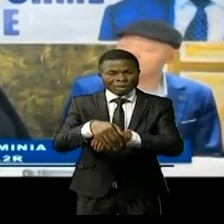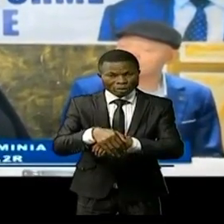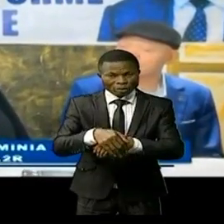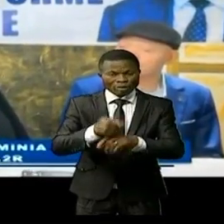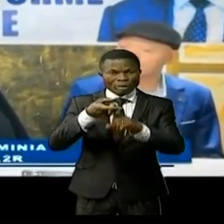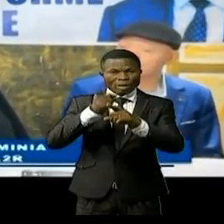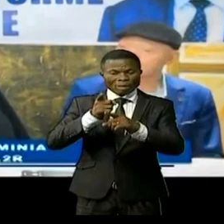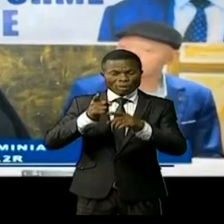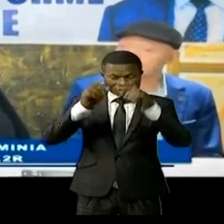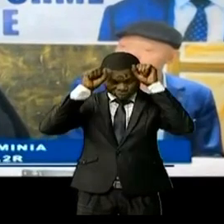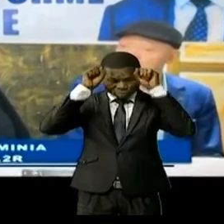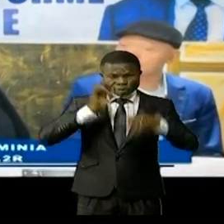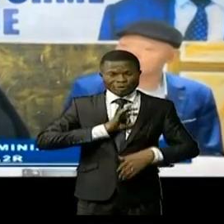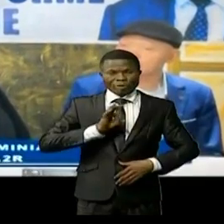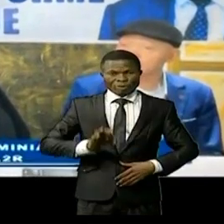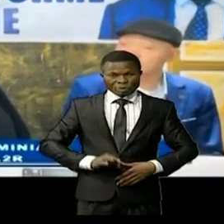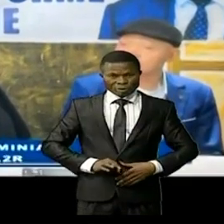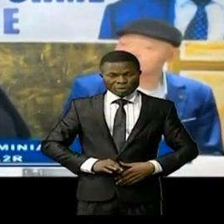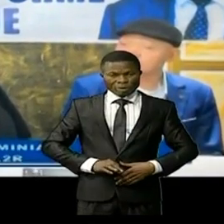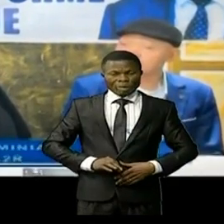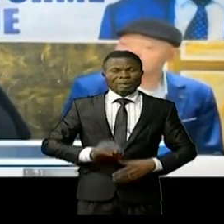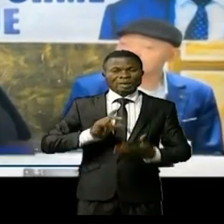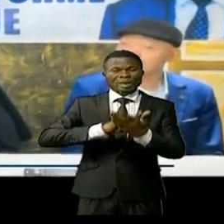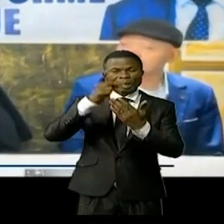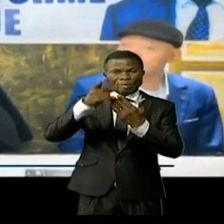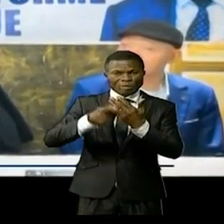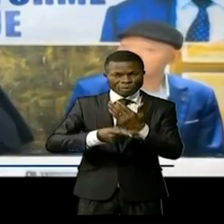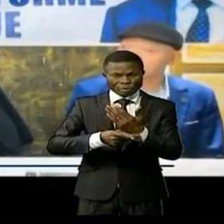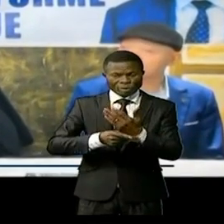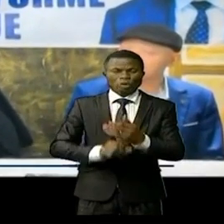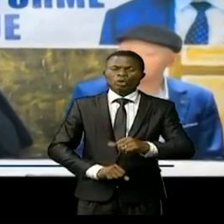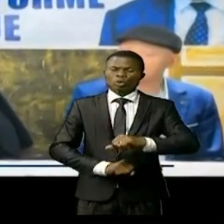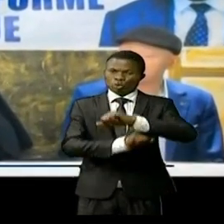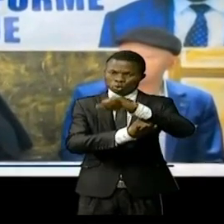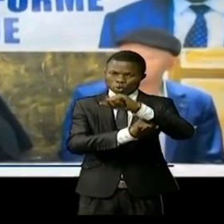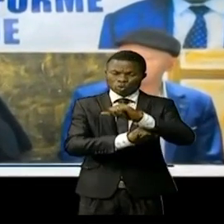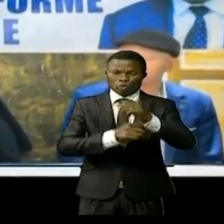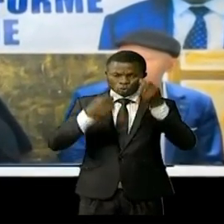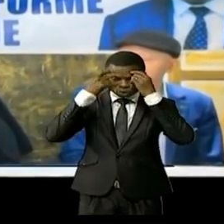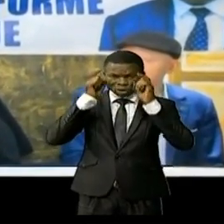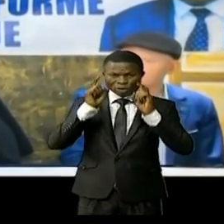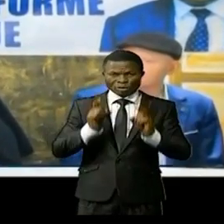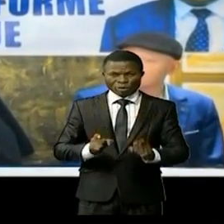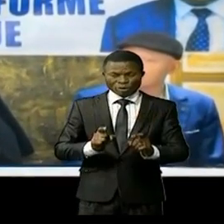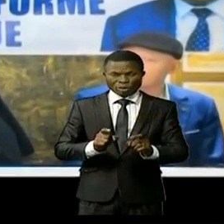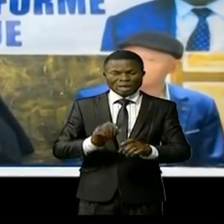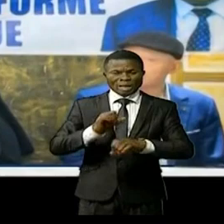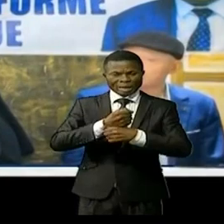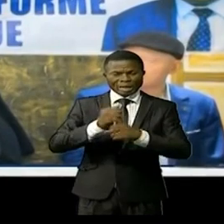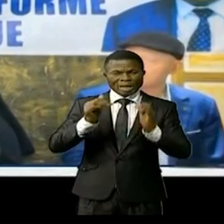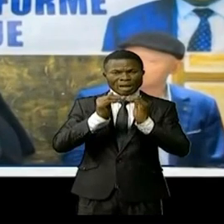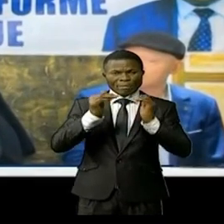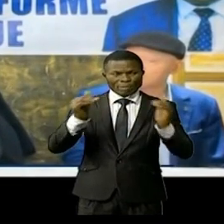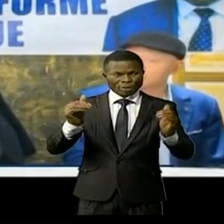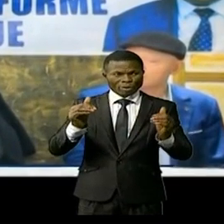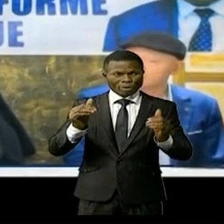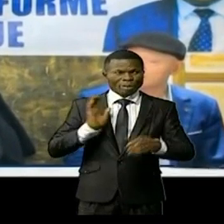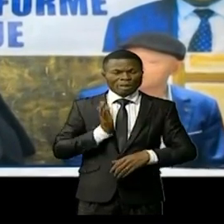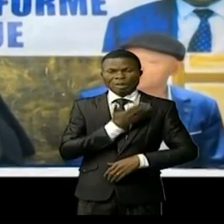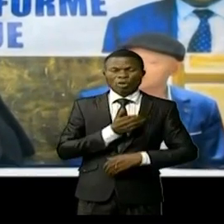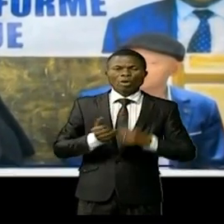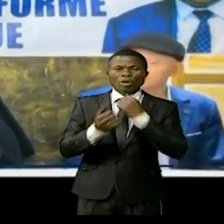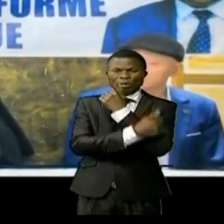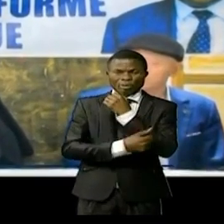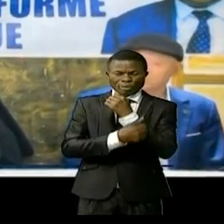le chef de l'état dans ce cadre et appuie sa détermination à rétablir la paix dans notre pays